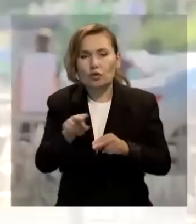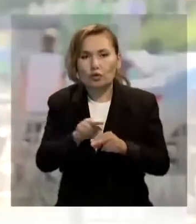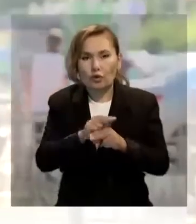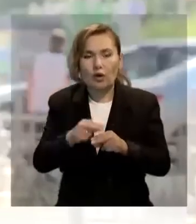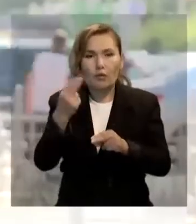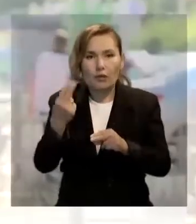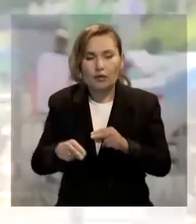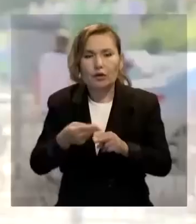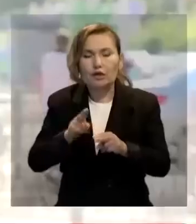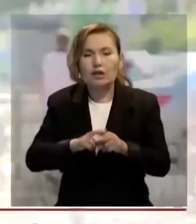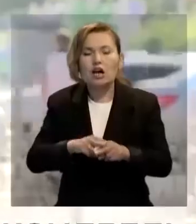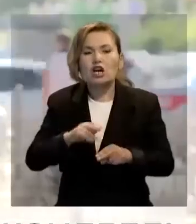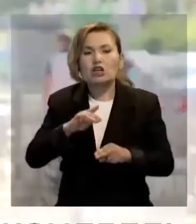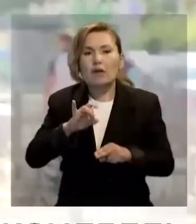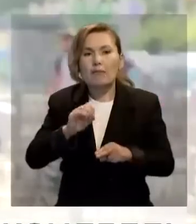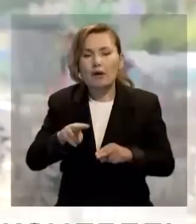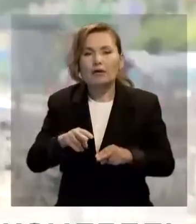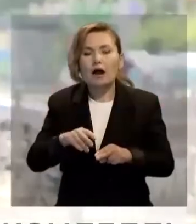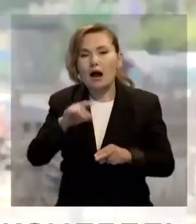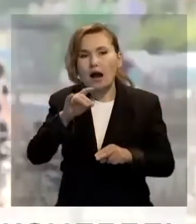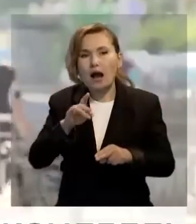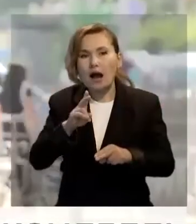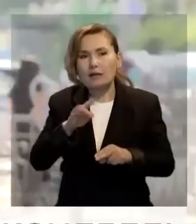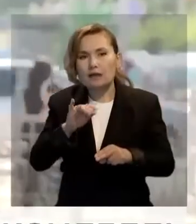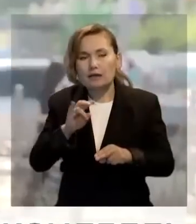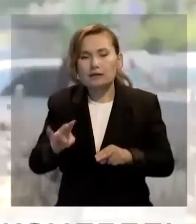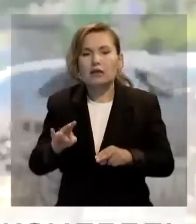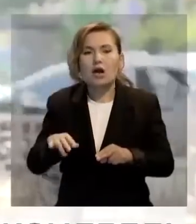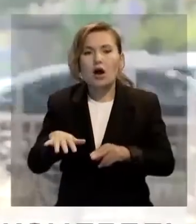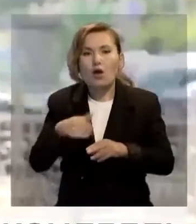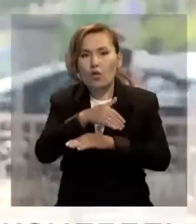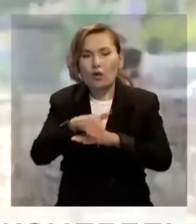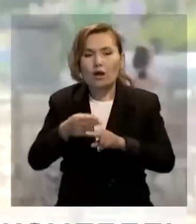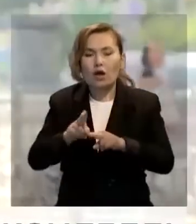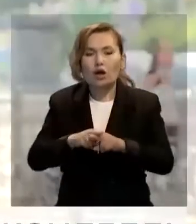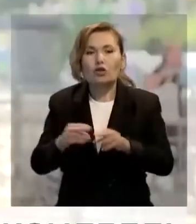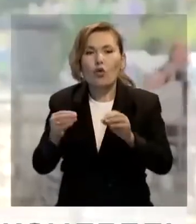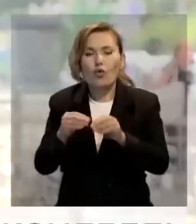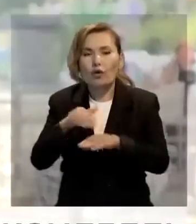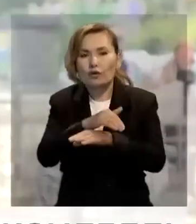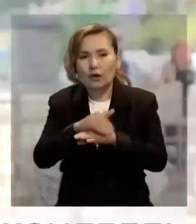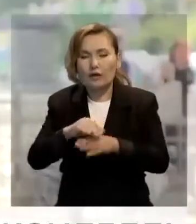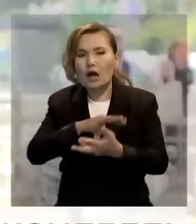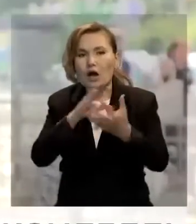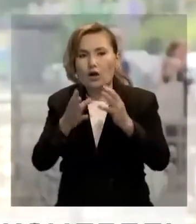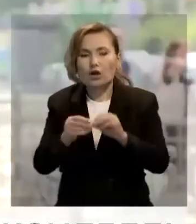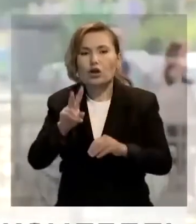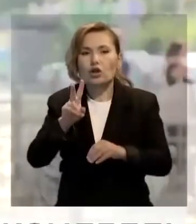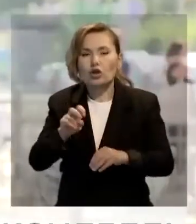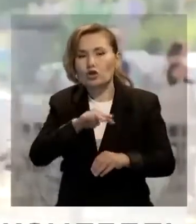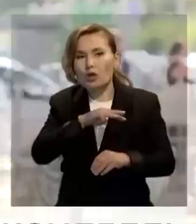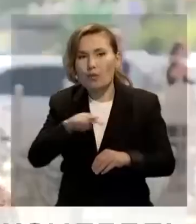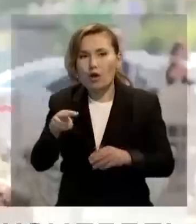өтт. Бұрабайдағы жамбыл, интернационал Қазақстан көшелері жасала бастат. Бұрабайдағы 10 көшені жүндіуге жалпы қоны 200 миллион